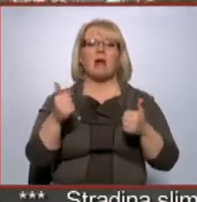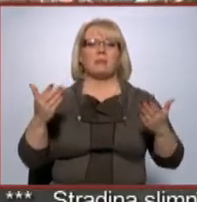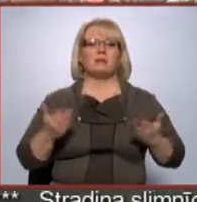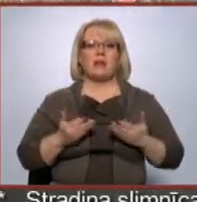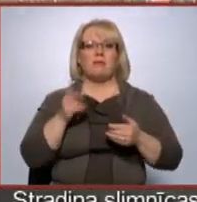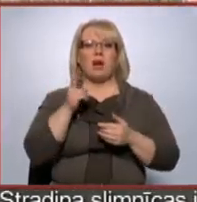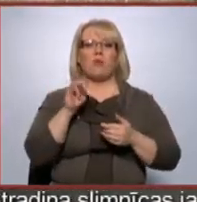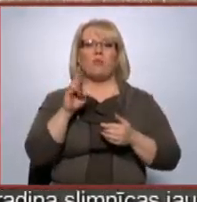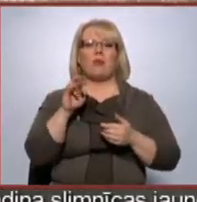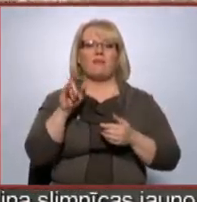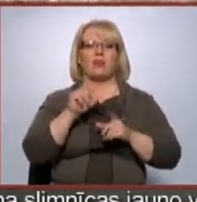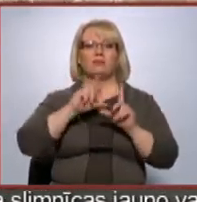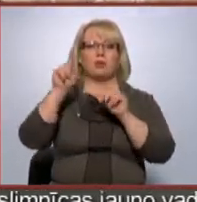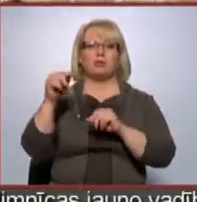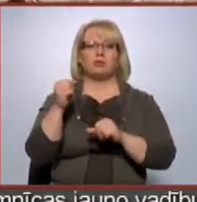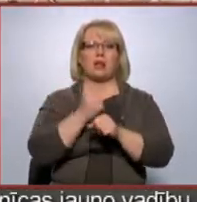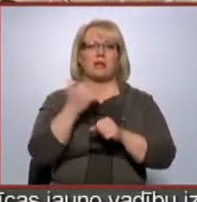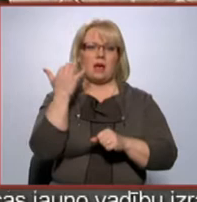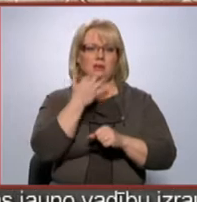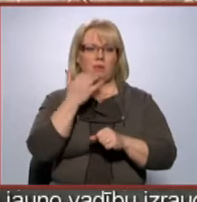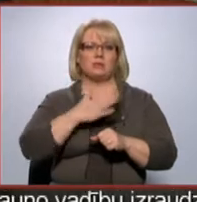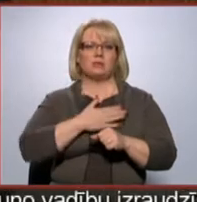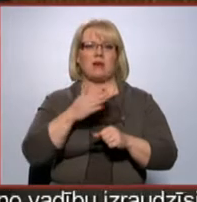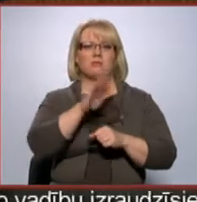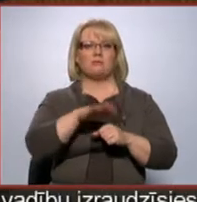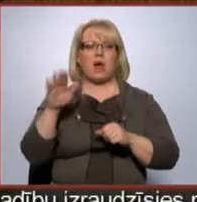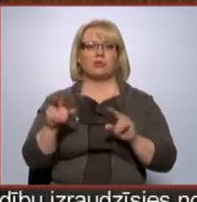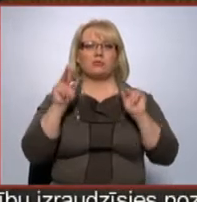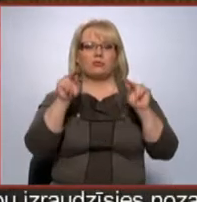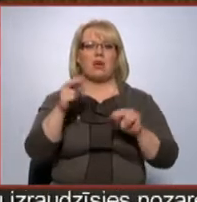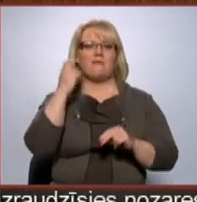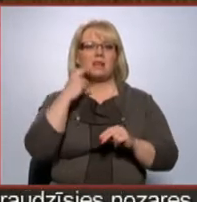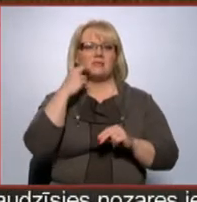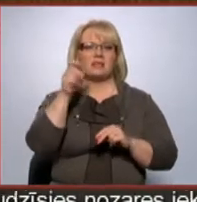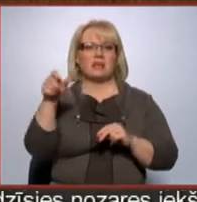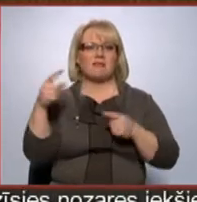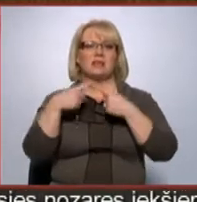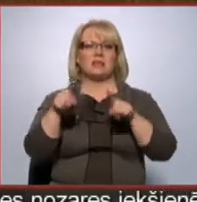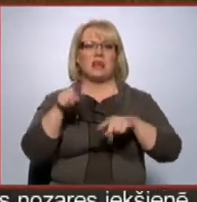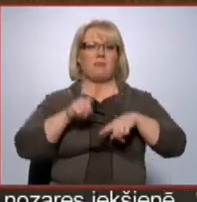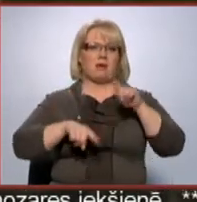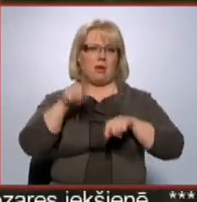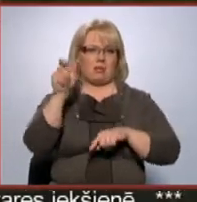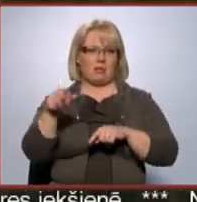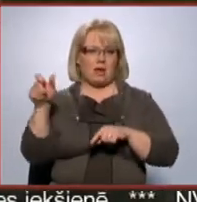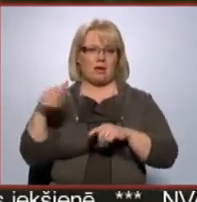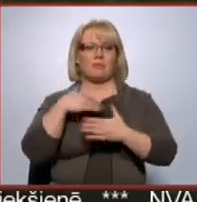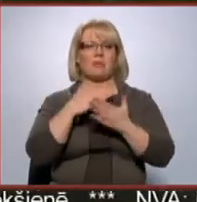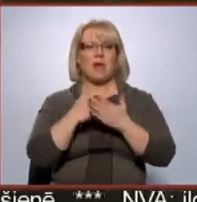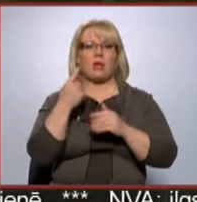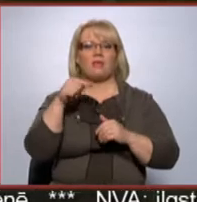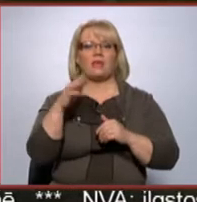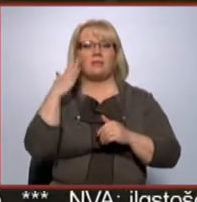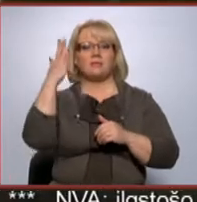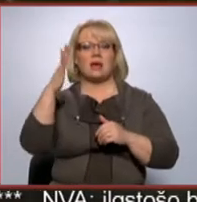kupravieši devušie strādāt uz ārzemēm un savas atveses uzsicējuši vecvecākiem vai citiem radiniekiem. Daļa no viņiem